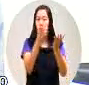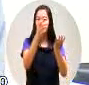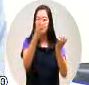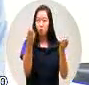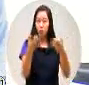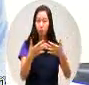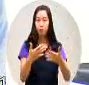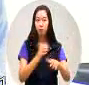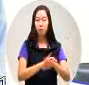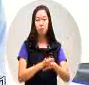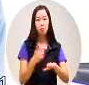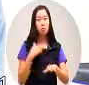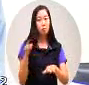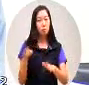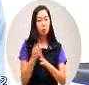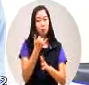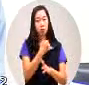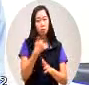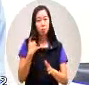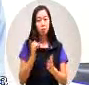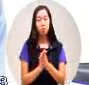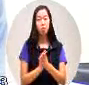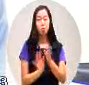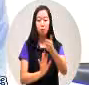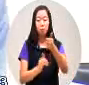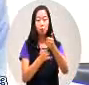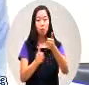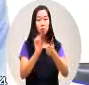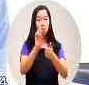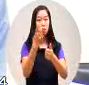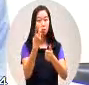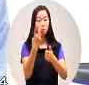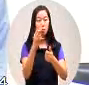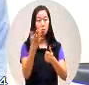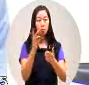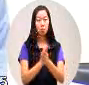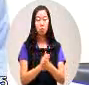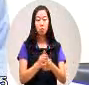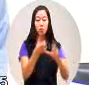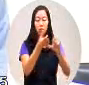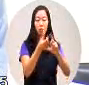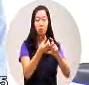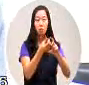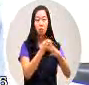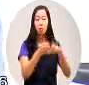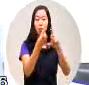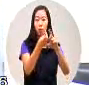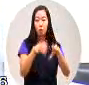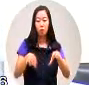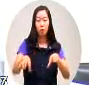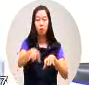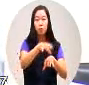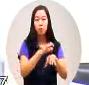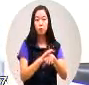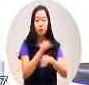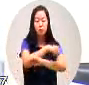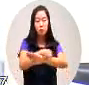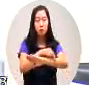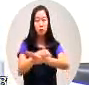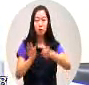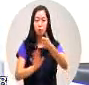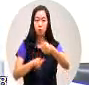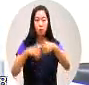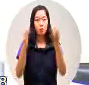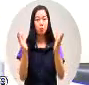那么他们大概有十二个委员叫做七一计划委员有十二个委员都是